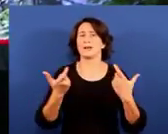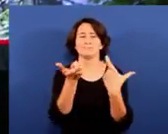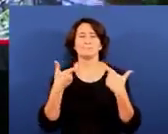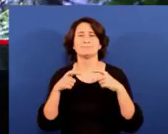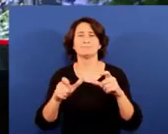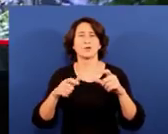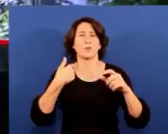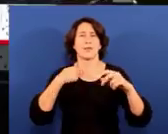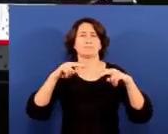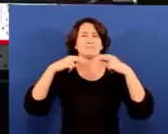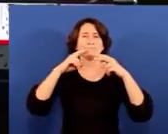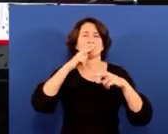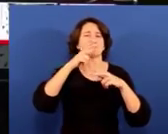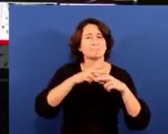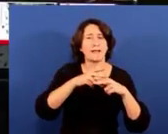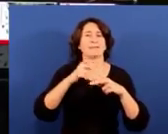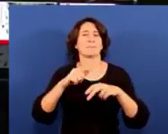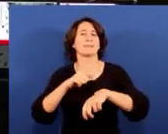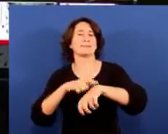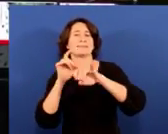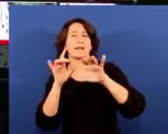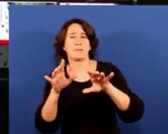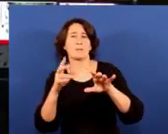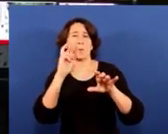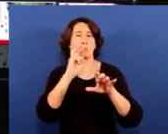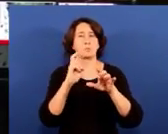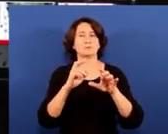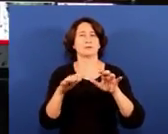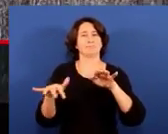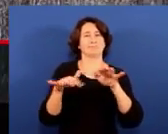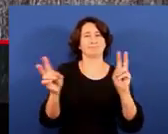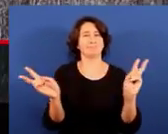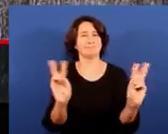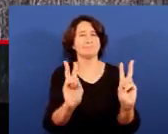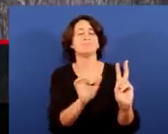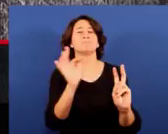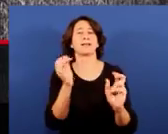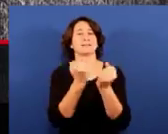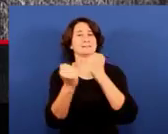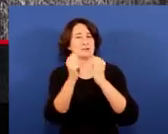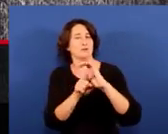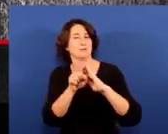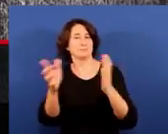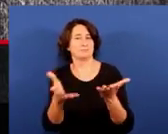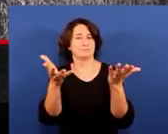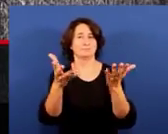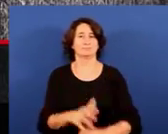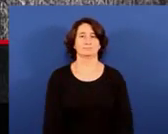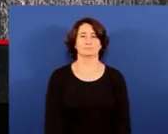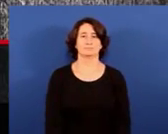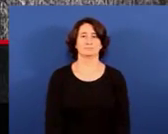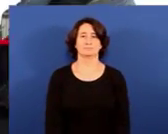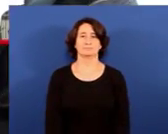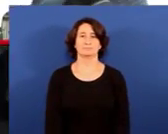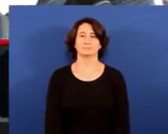antolatutoko bizitetan partartuzutenek zuzenean ikusiali zanzituzten nuretako egazti ugari teleskopio eta prismatikoen bidez zentroaren